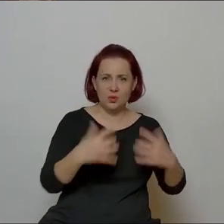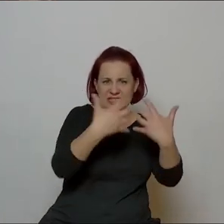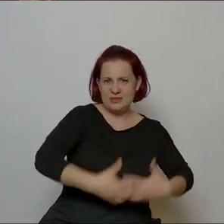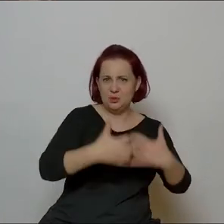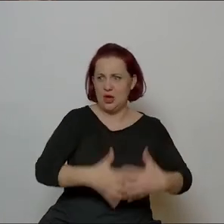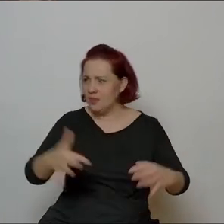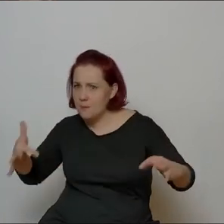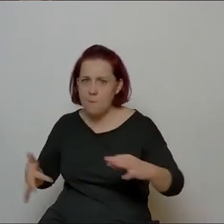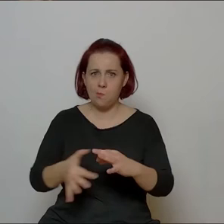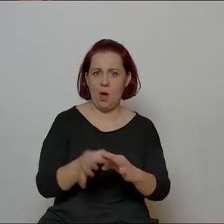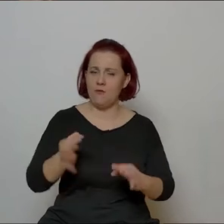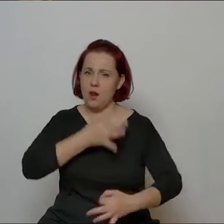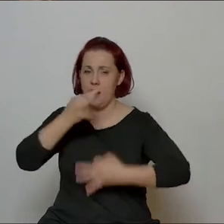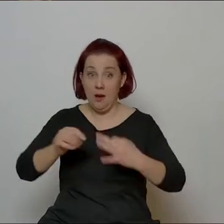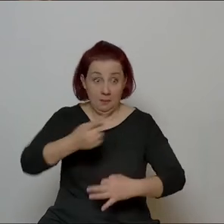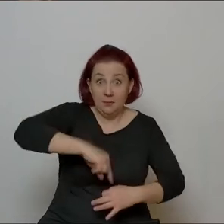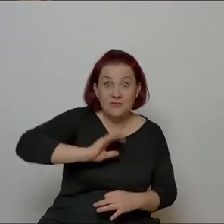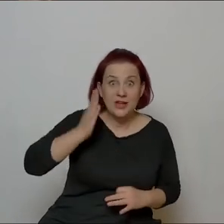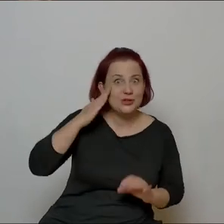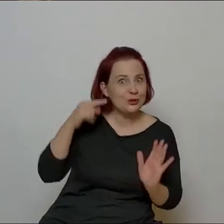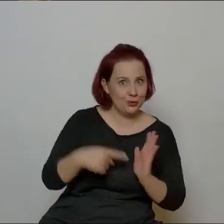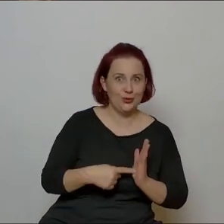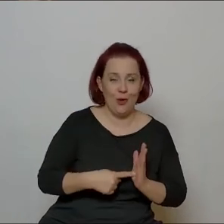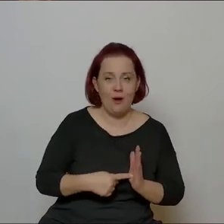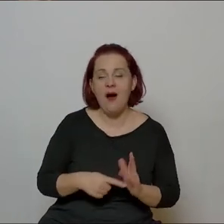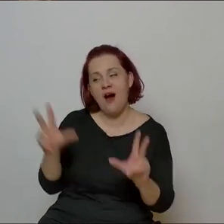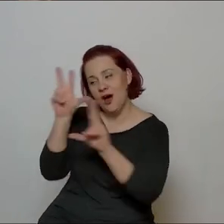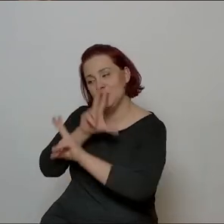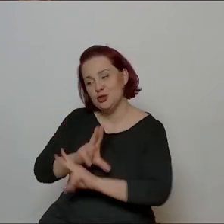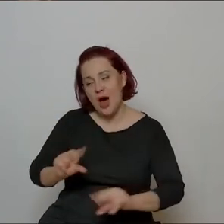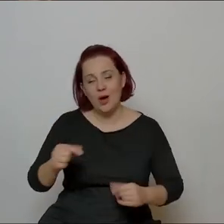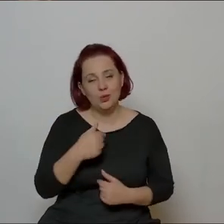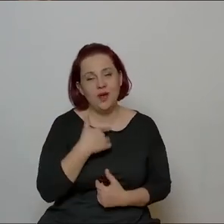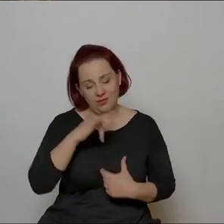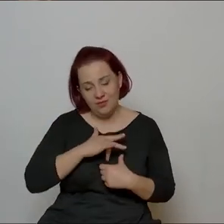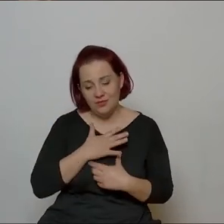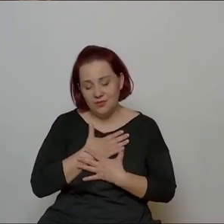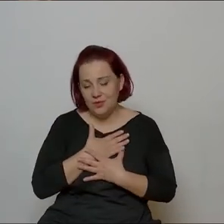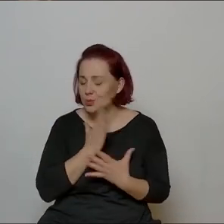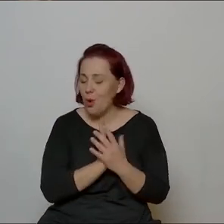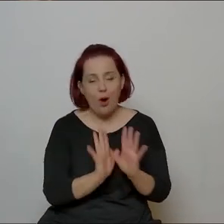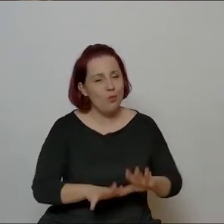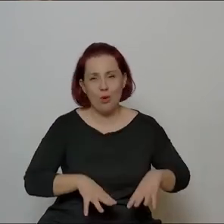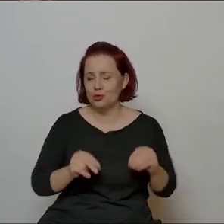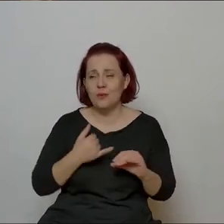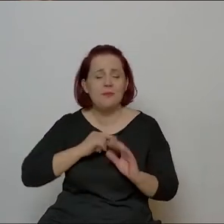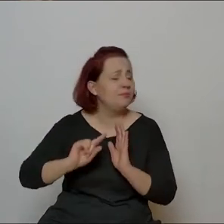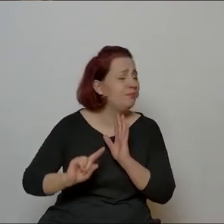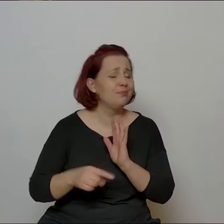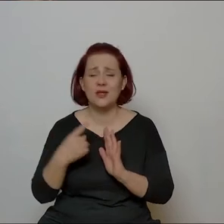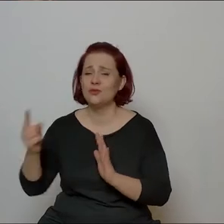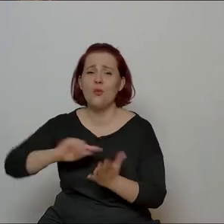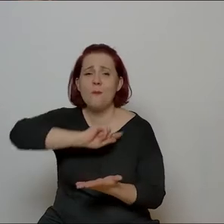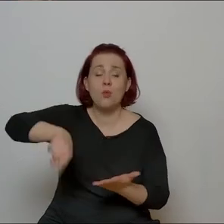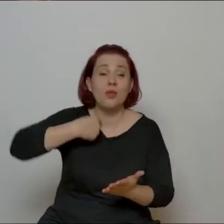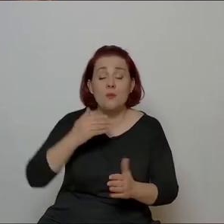taki niezwykły sposób. Myśmy o tym wiedzieli. A szacunek mu się brał od samego początku, kiedy jego pierwszą płytę